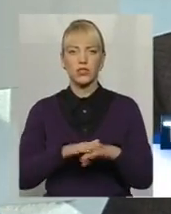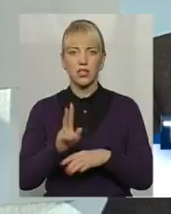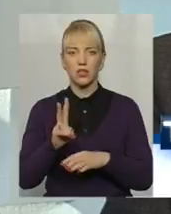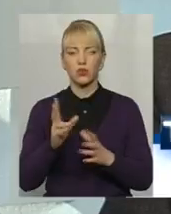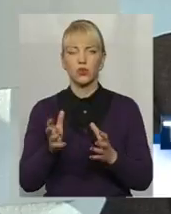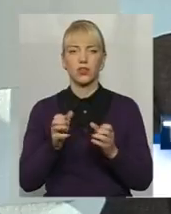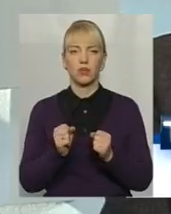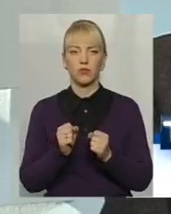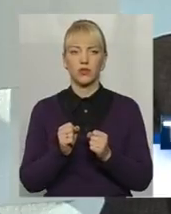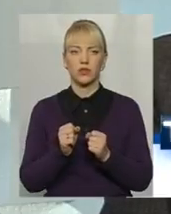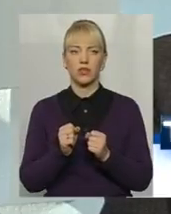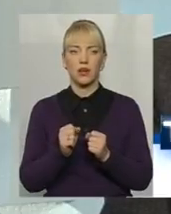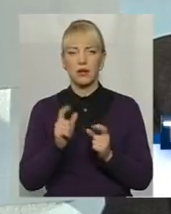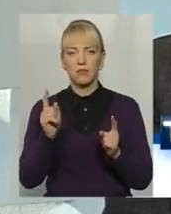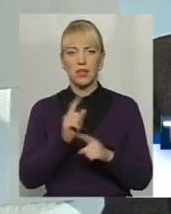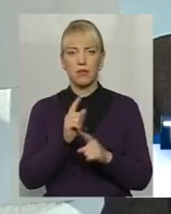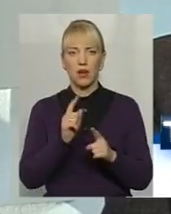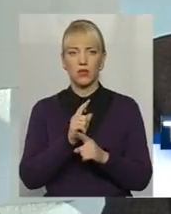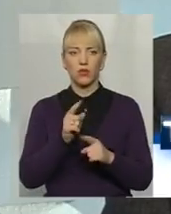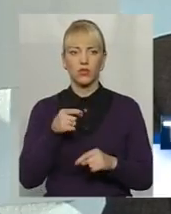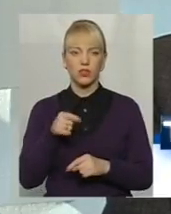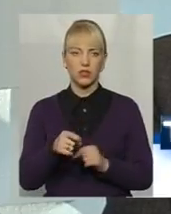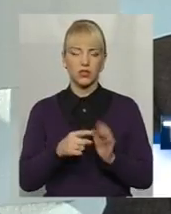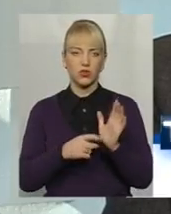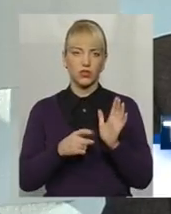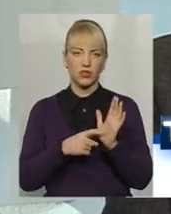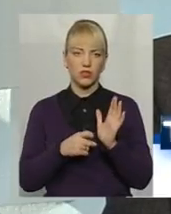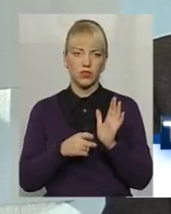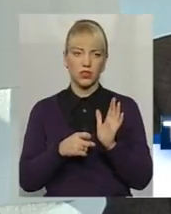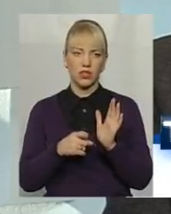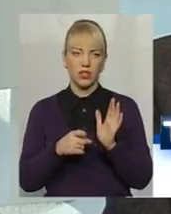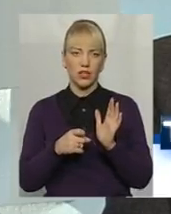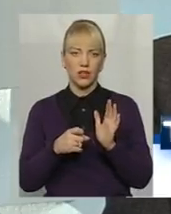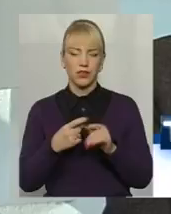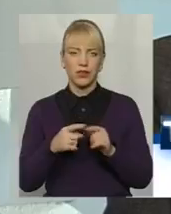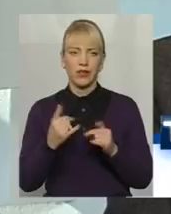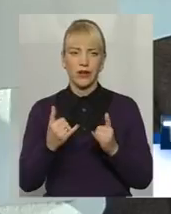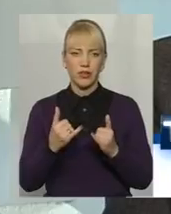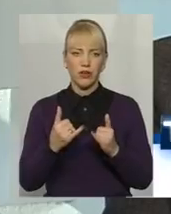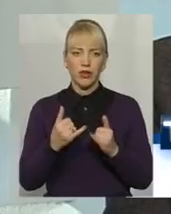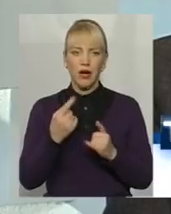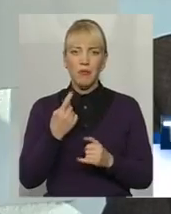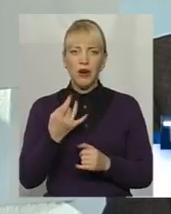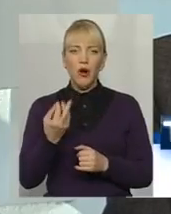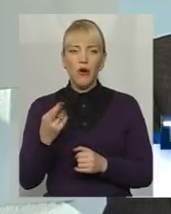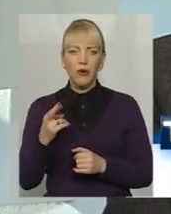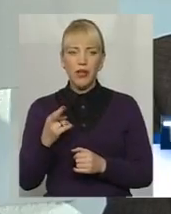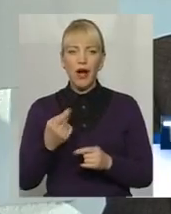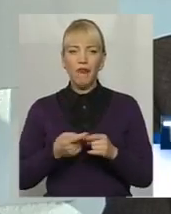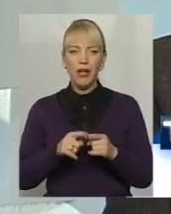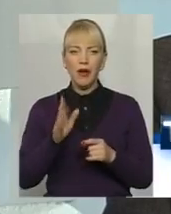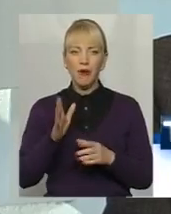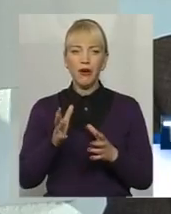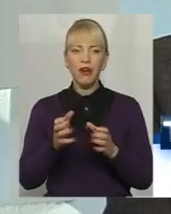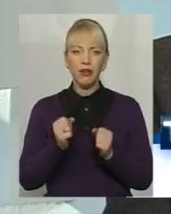отримували мінімалку 1600, якраз на сьогодні, з 1 грудня, вони будуть